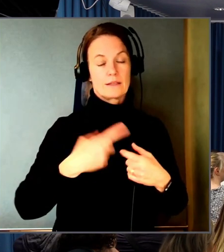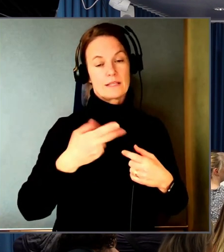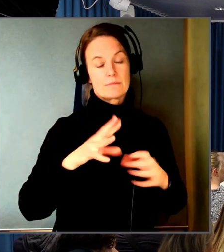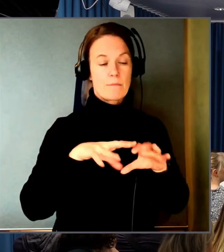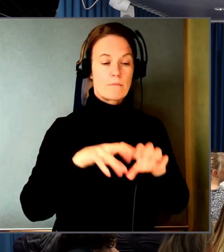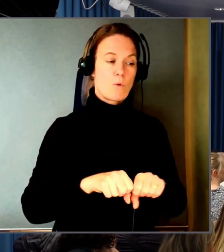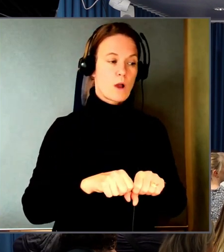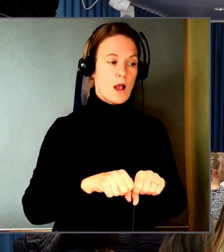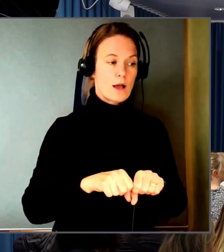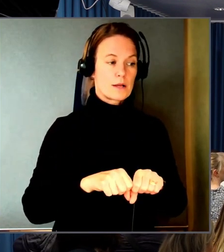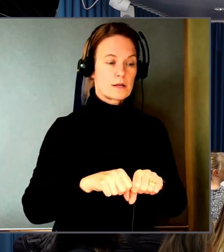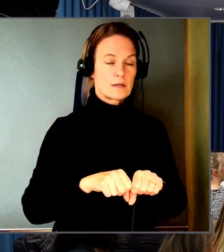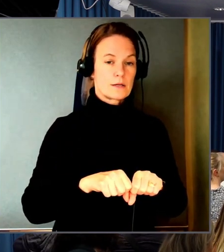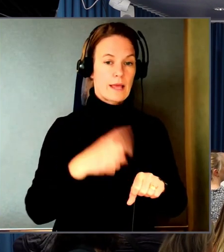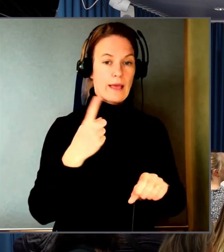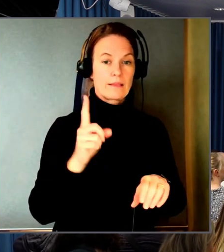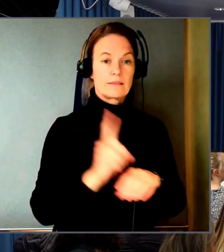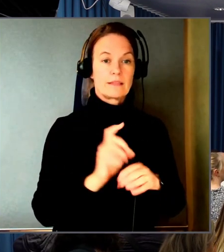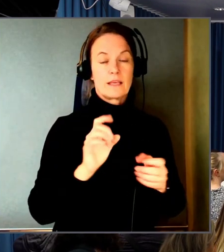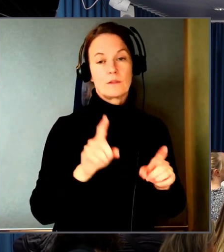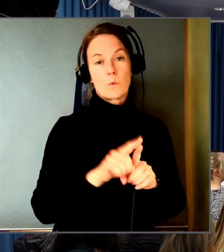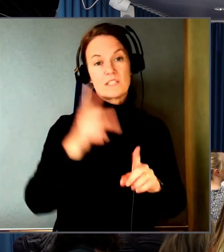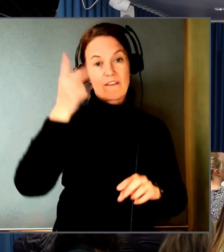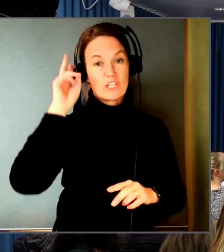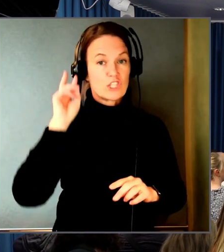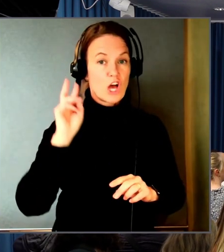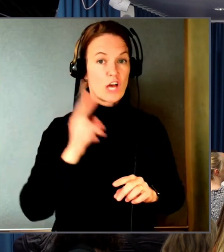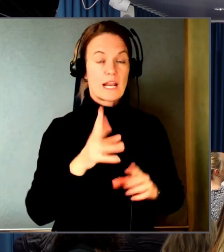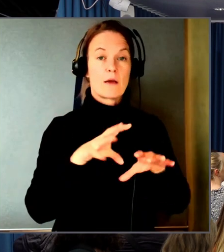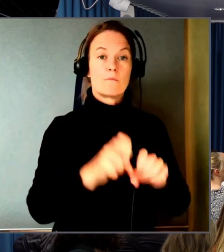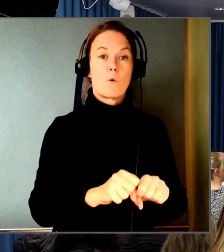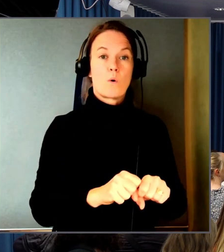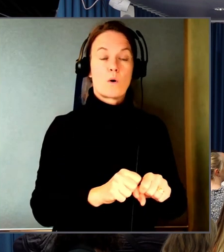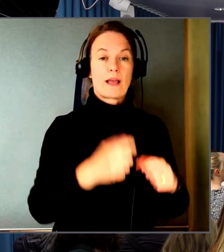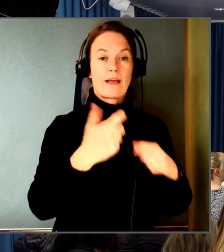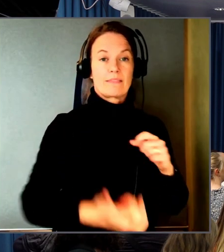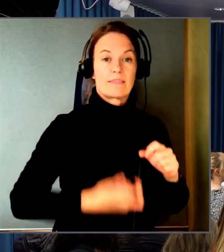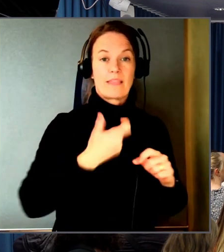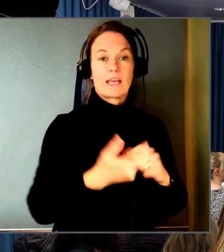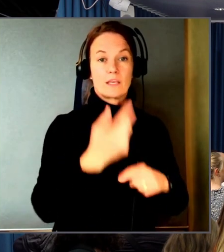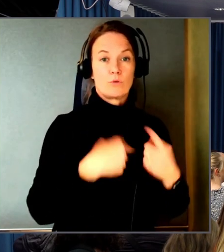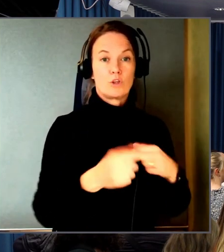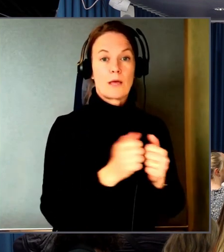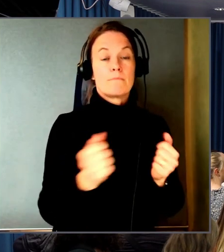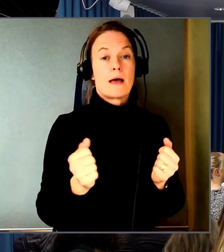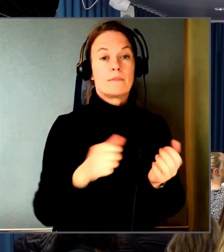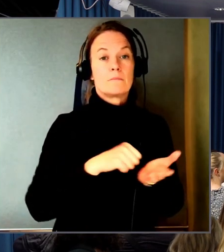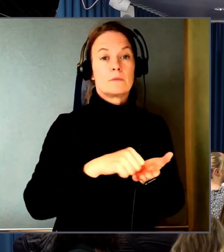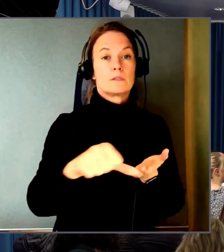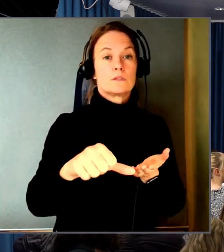en tid hos frisören. Eller man bokar däckbyte. Men man betalar på